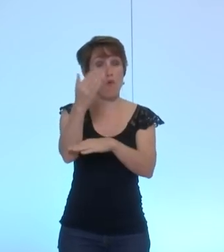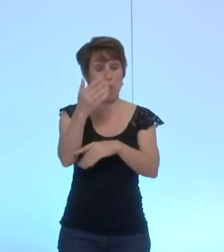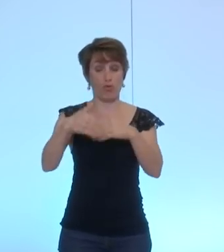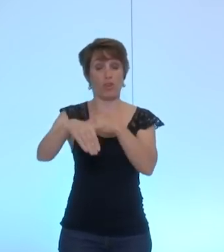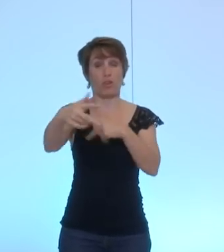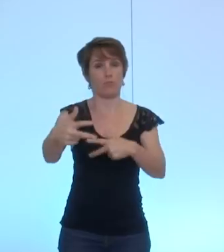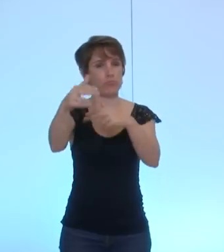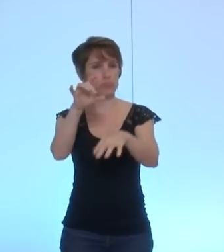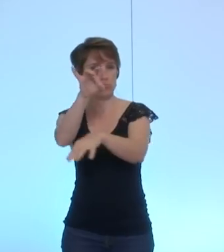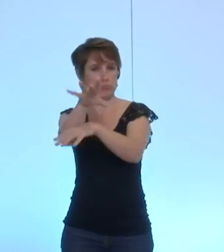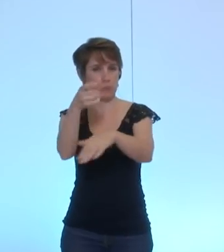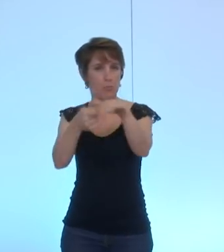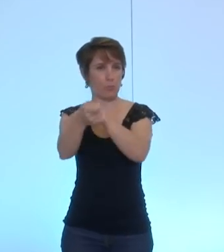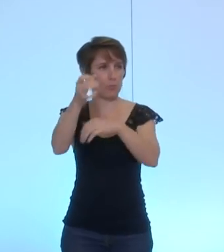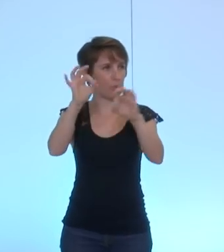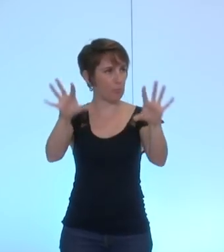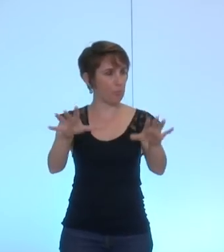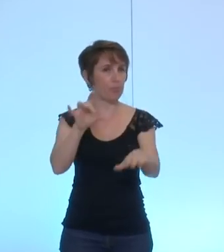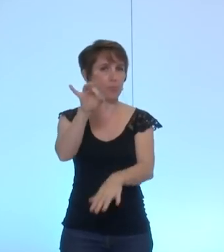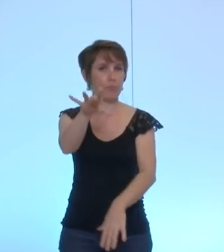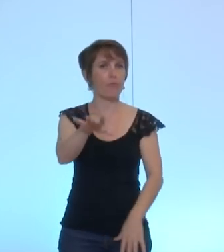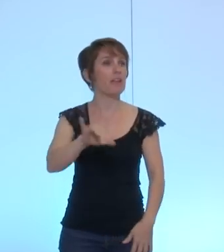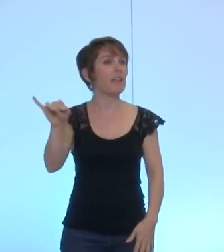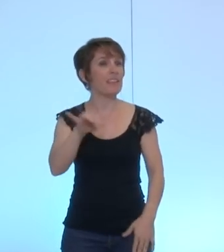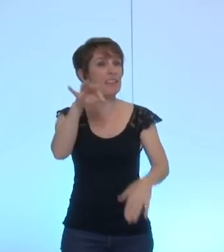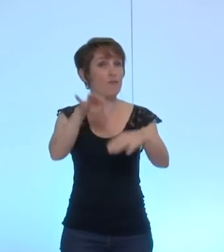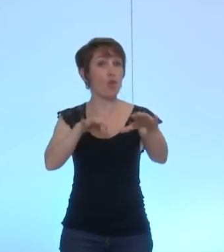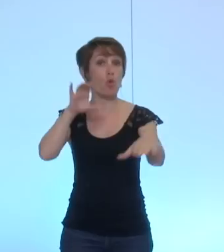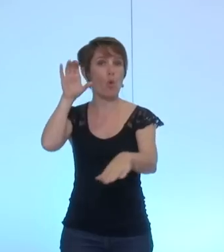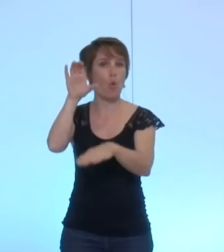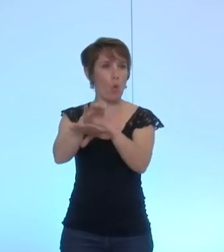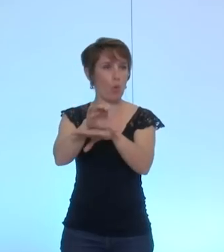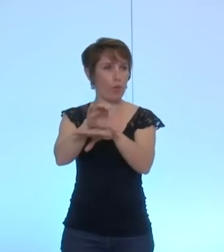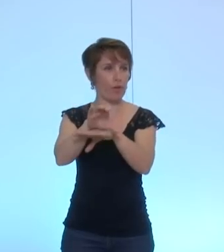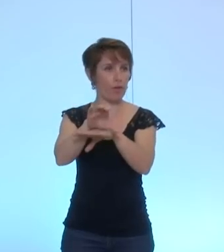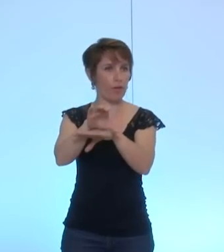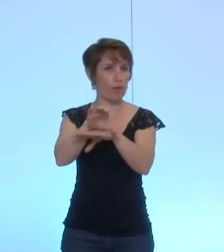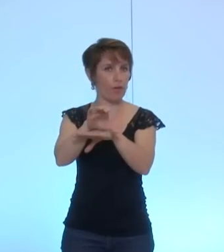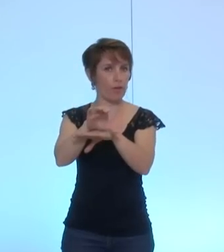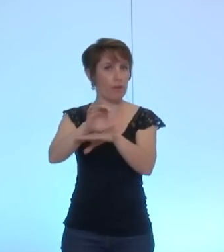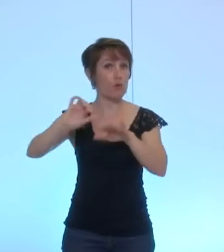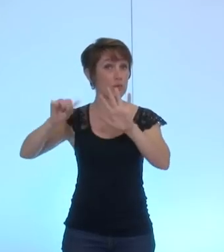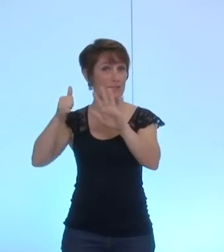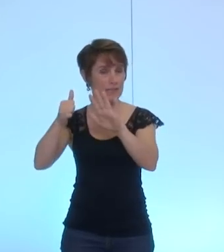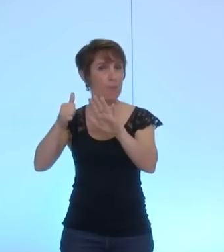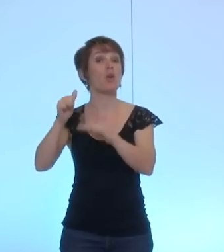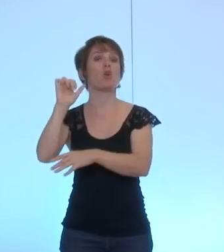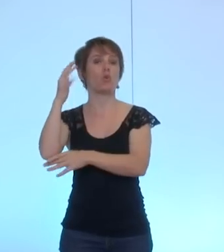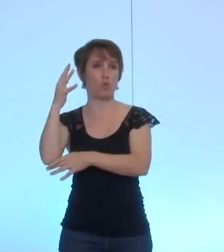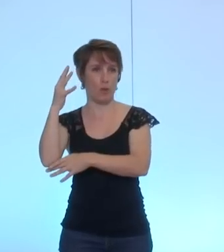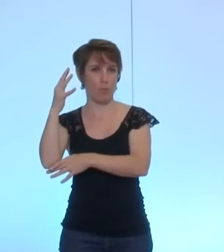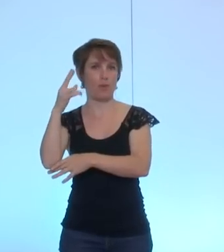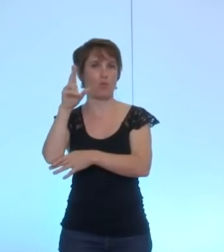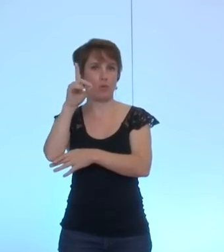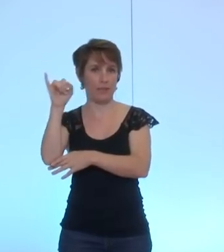qui est contre ce 6ème point le groupe UMP UDI